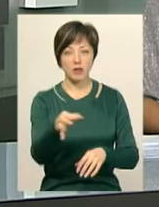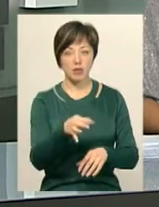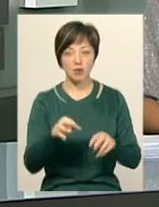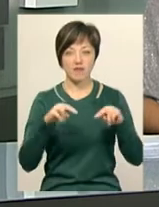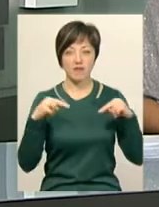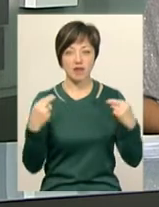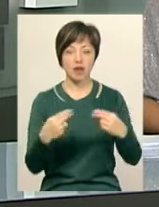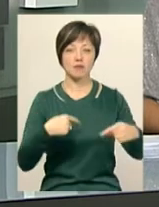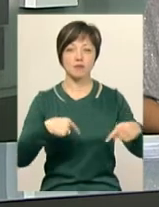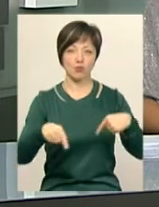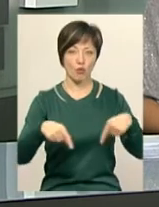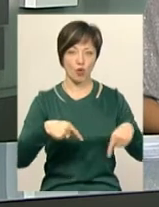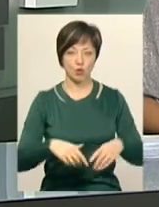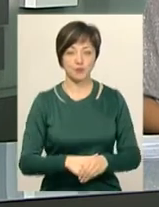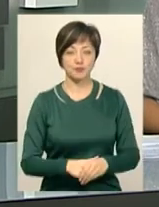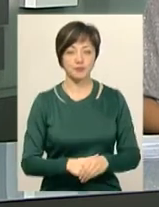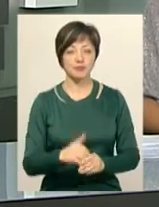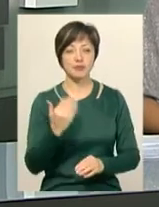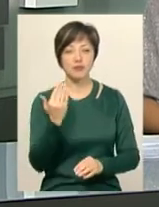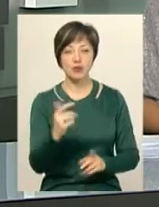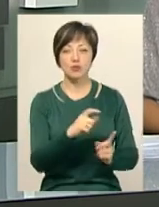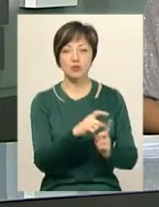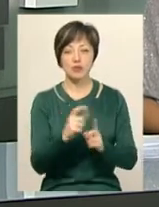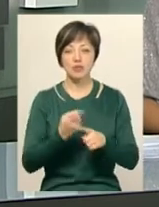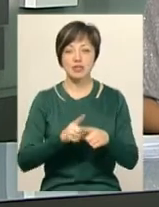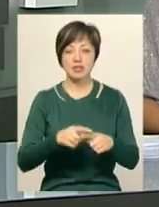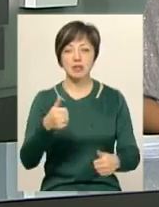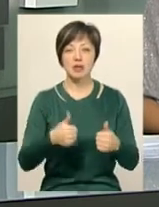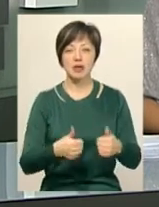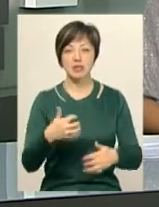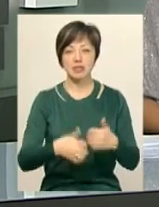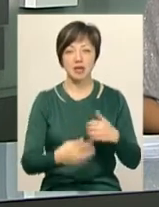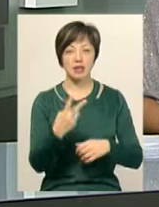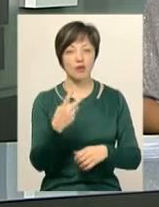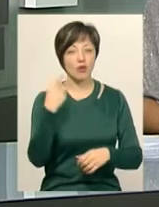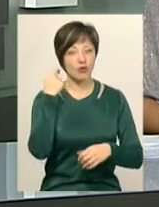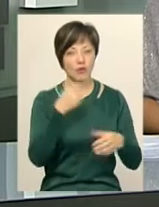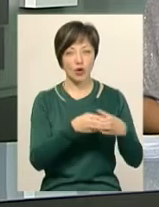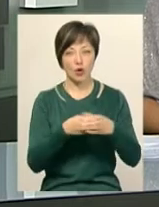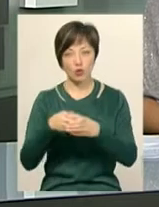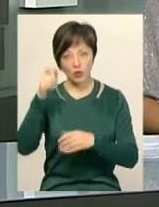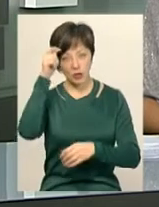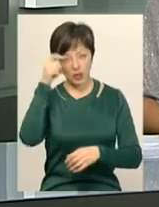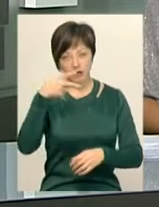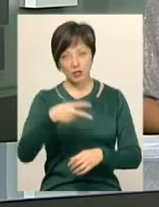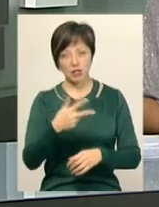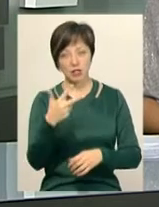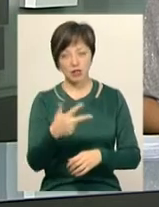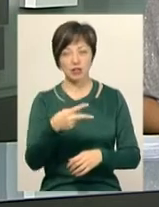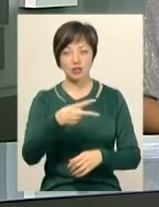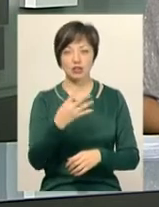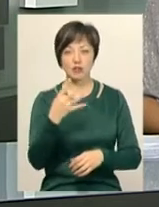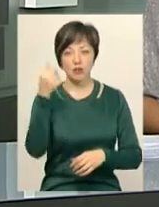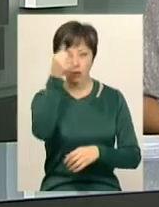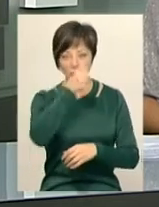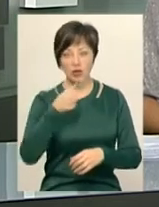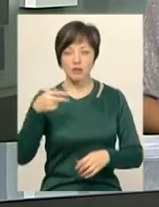федерації футболу Микола Кузнецов. За його словами, це змагання серед двох вікових груп – юнаків 2003-2004